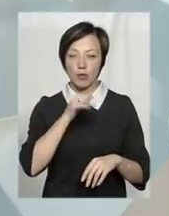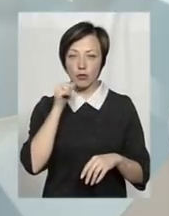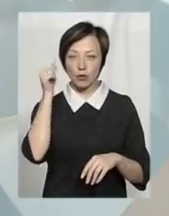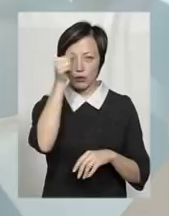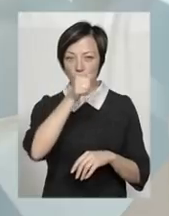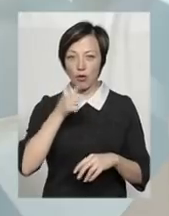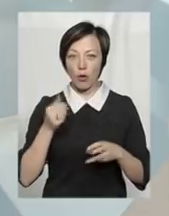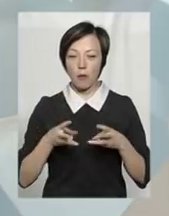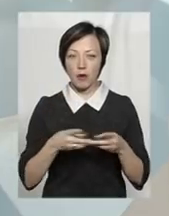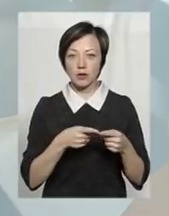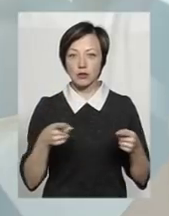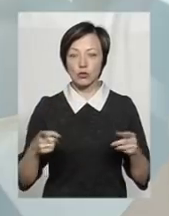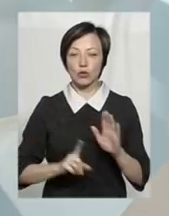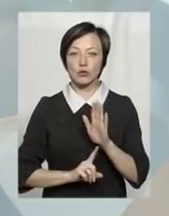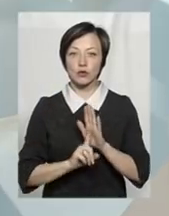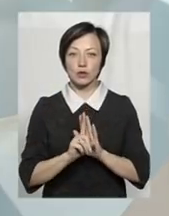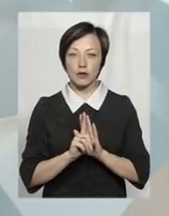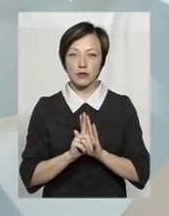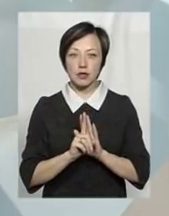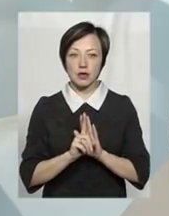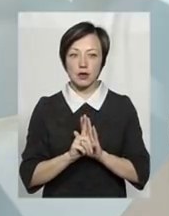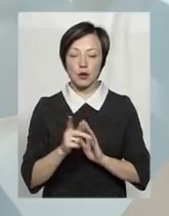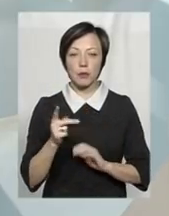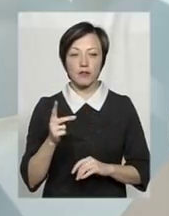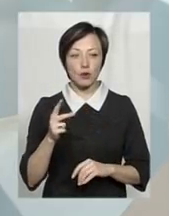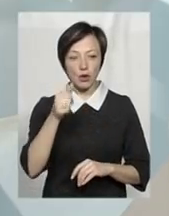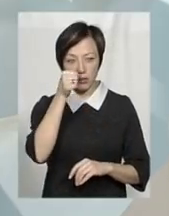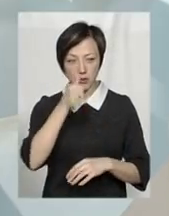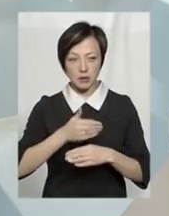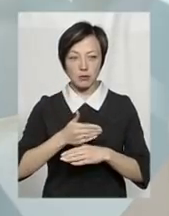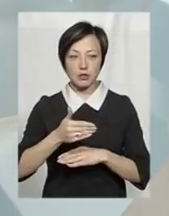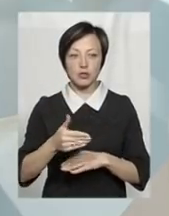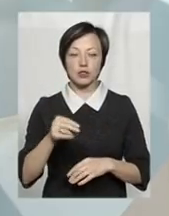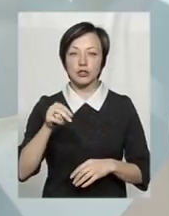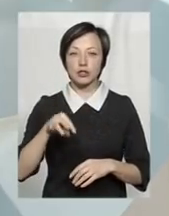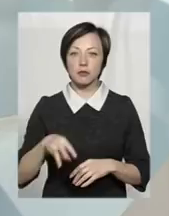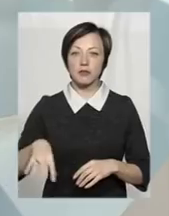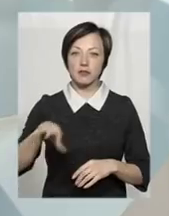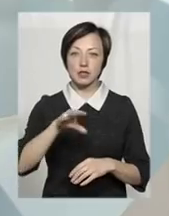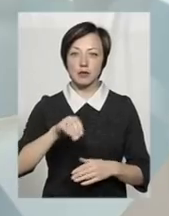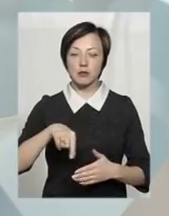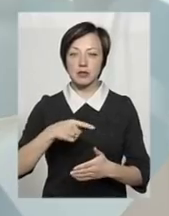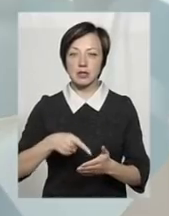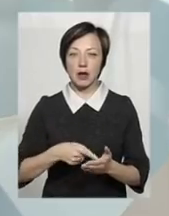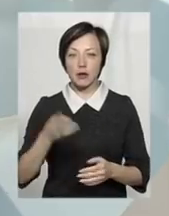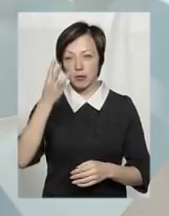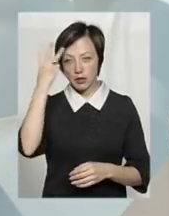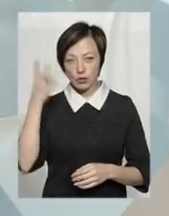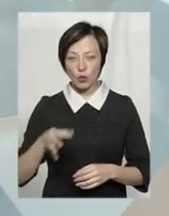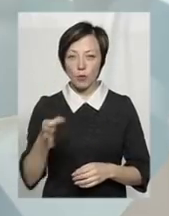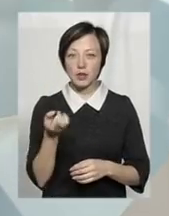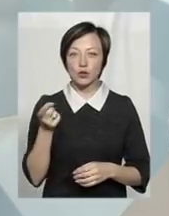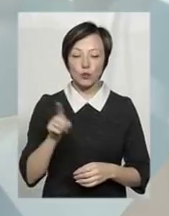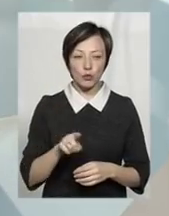опальний сезон розпочався майже півтора місяця пізніше, як у всіх містах Хмельницької області. Тому